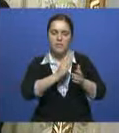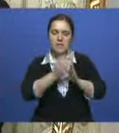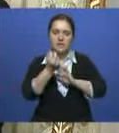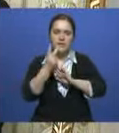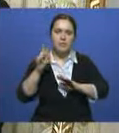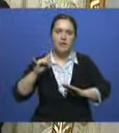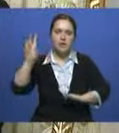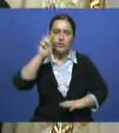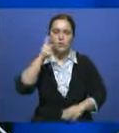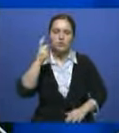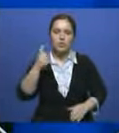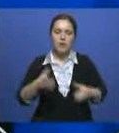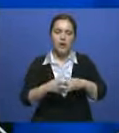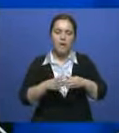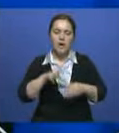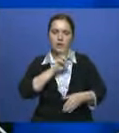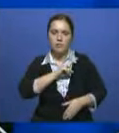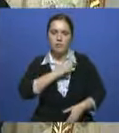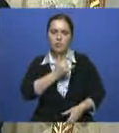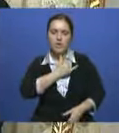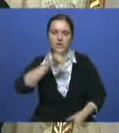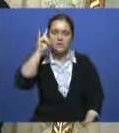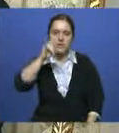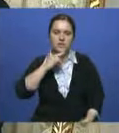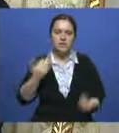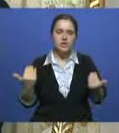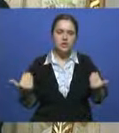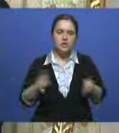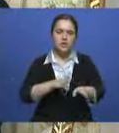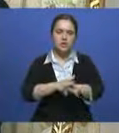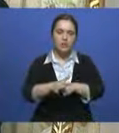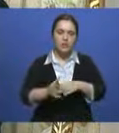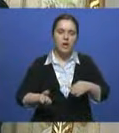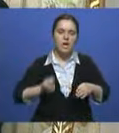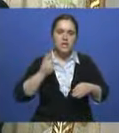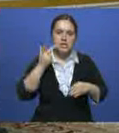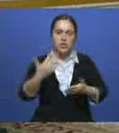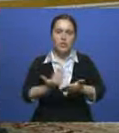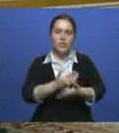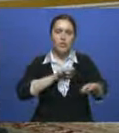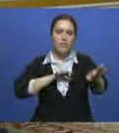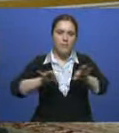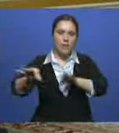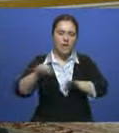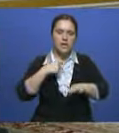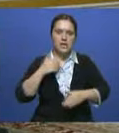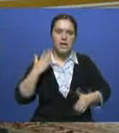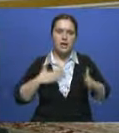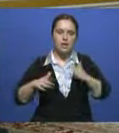компаний работают у нас. И сейчас осуществляются десятки новых проектов. Я рад, что